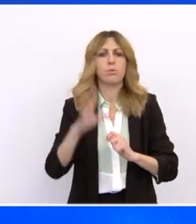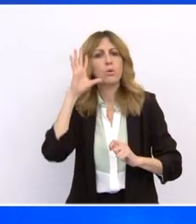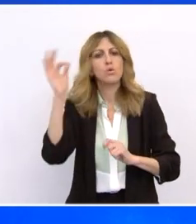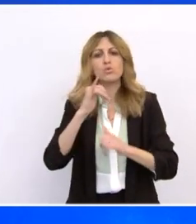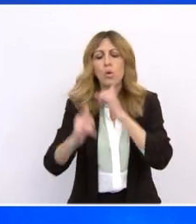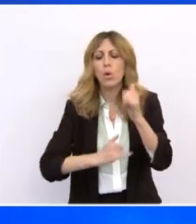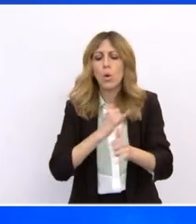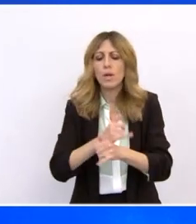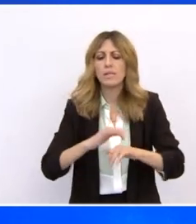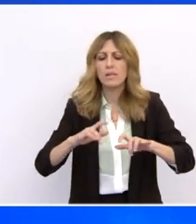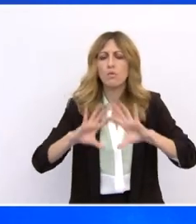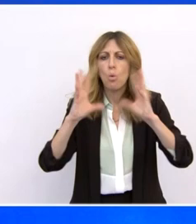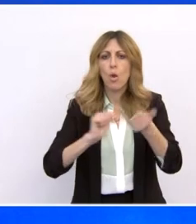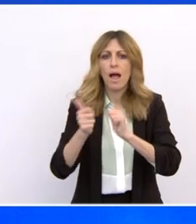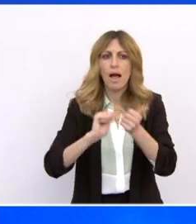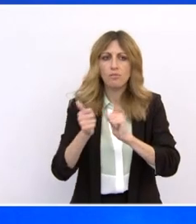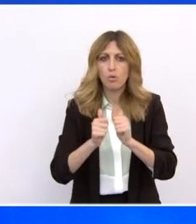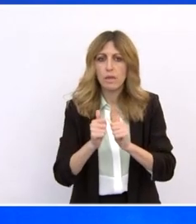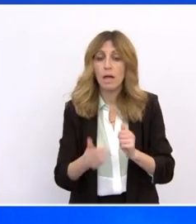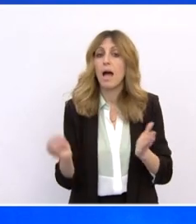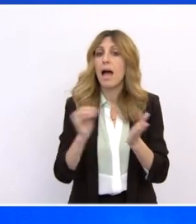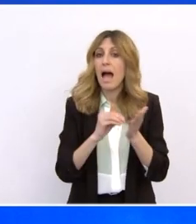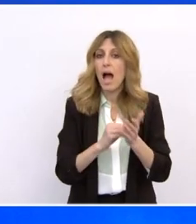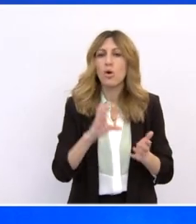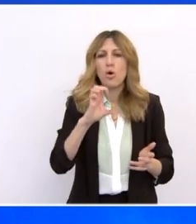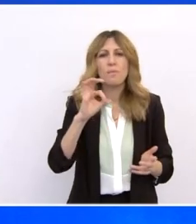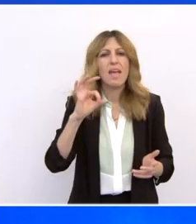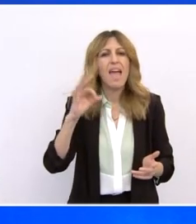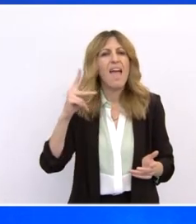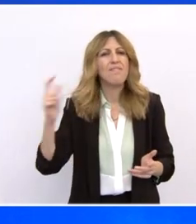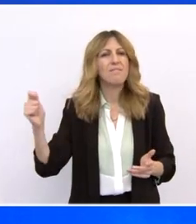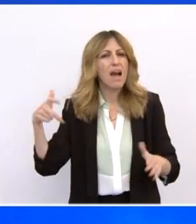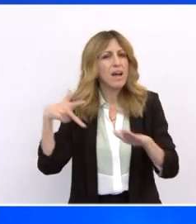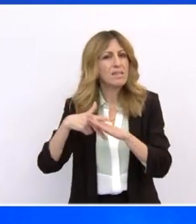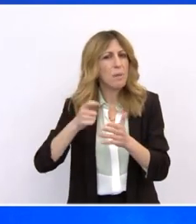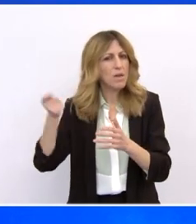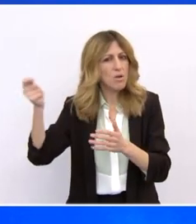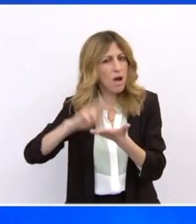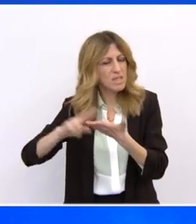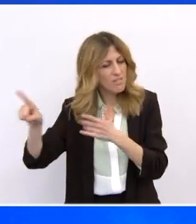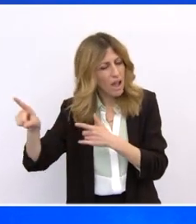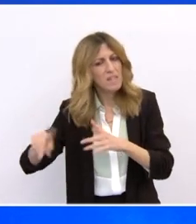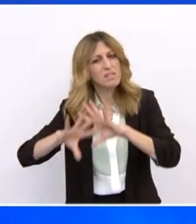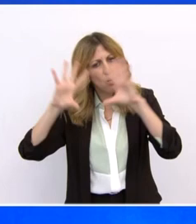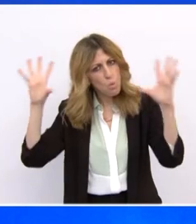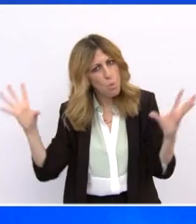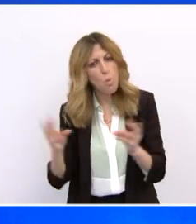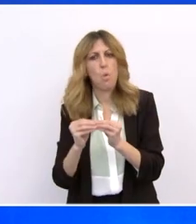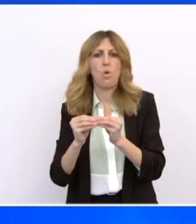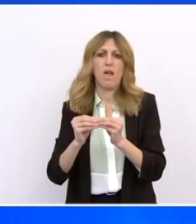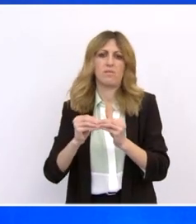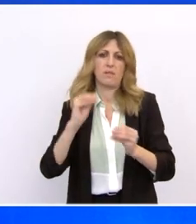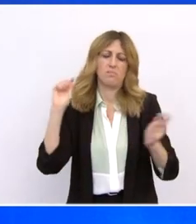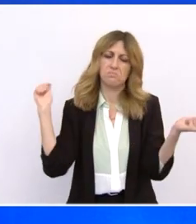και άλλα. Και ενσωμάτωση αυτών των αρχείων στα αντίστοιχα πληροφοριακά συστήματα. Διασφάλιση της διασύνδεσης και